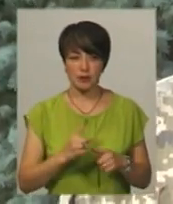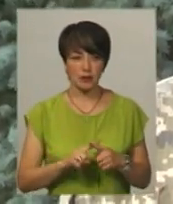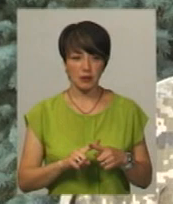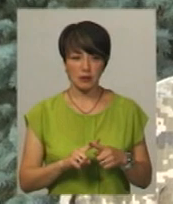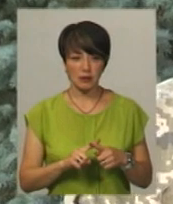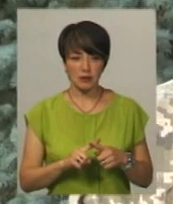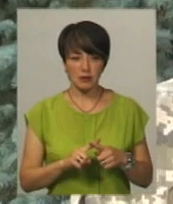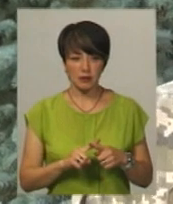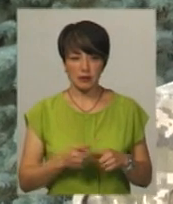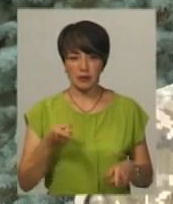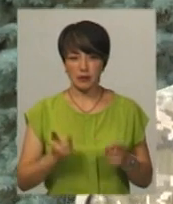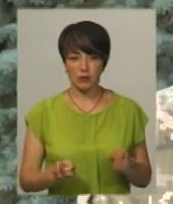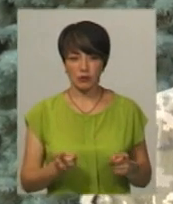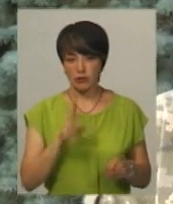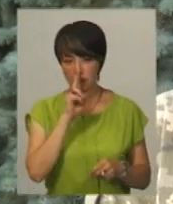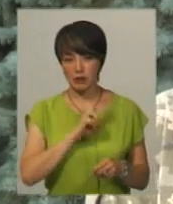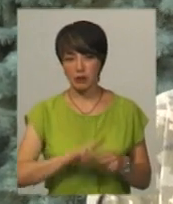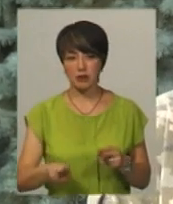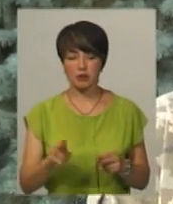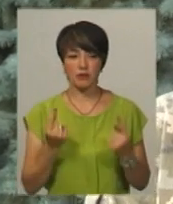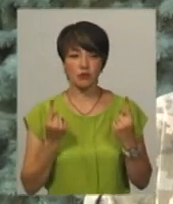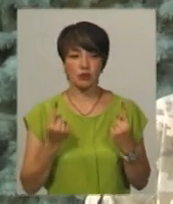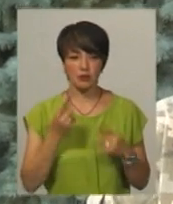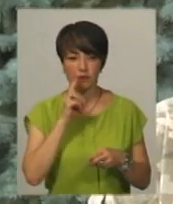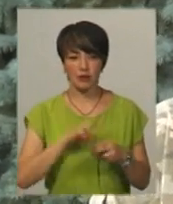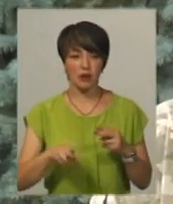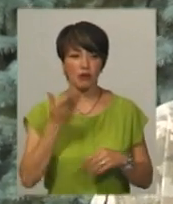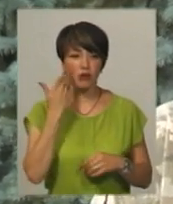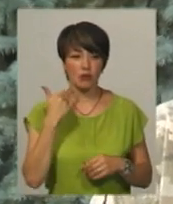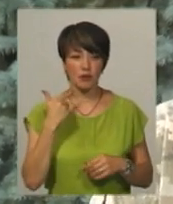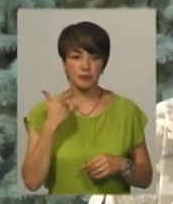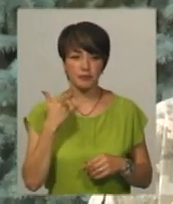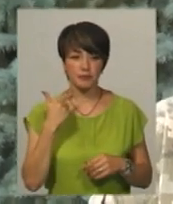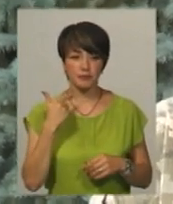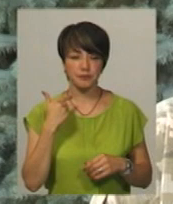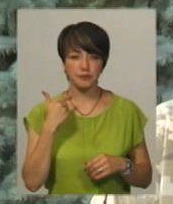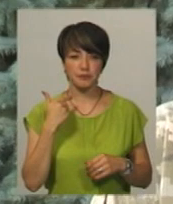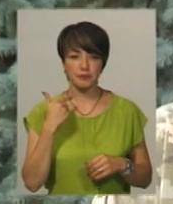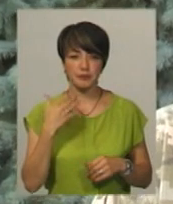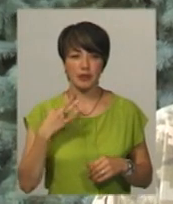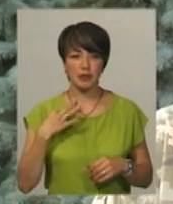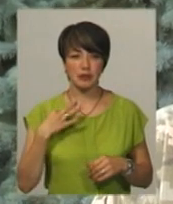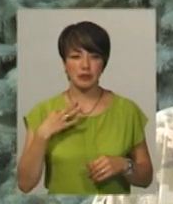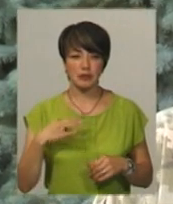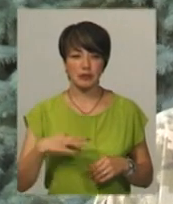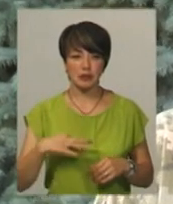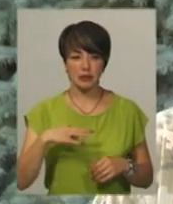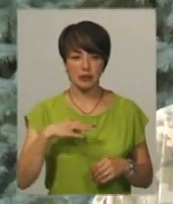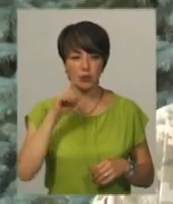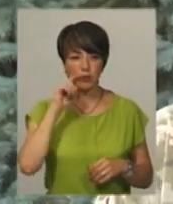Це дійсно втрата і величезна втрата, коли сини батьківщини, які